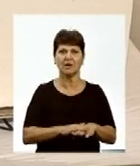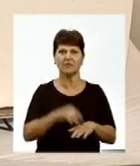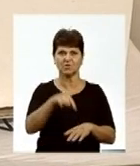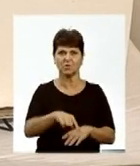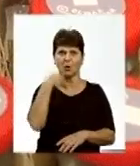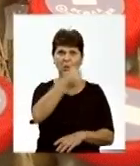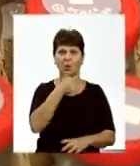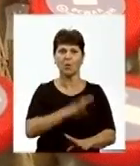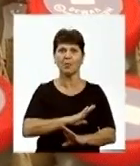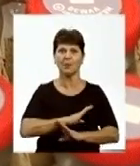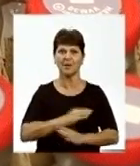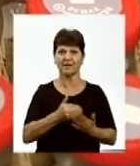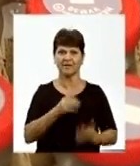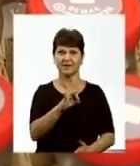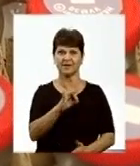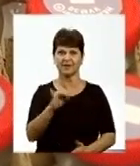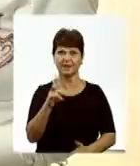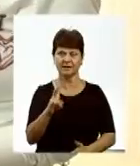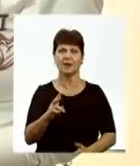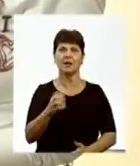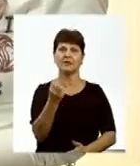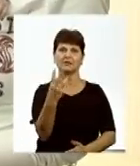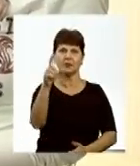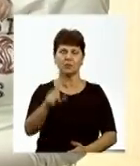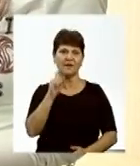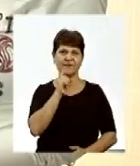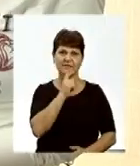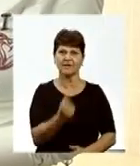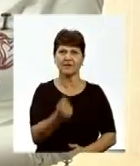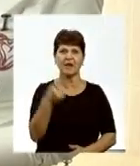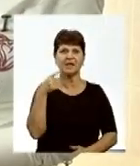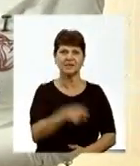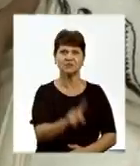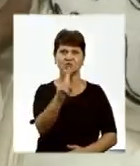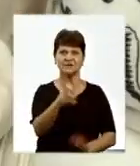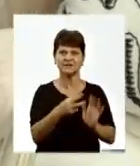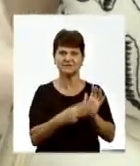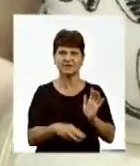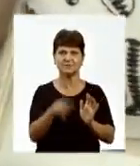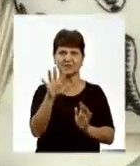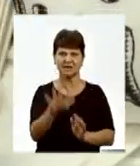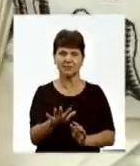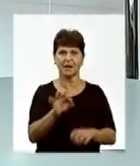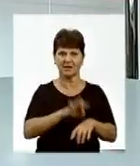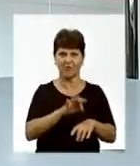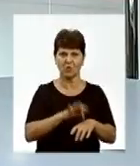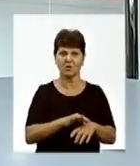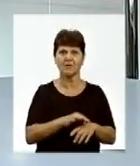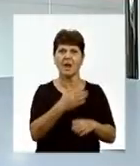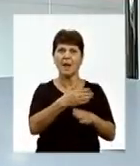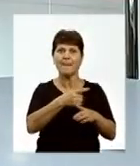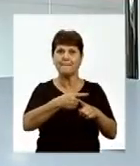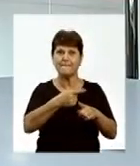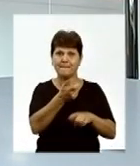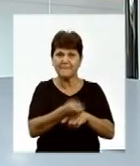померло 13 людей. На Вінниччині виявлено 1280 випадків цієї хвороби, більше половини